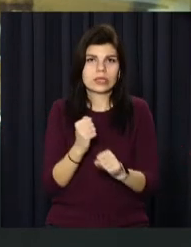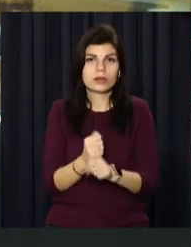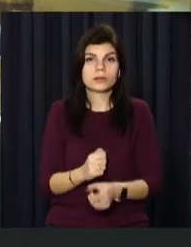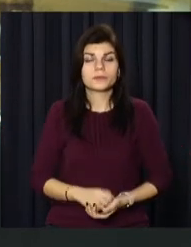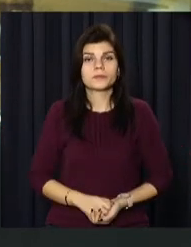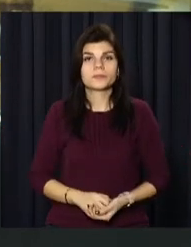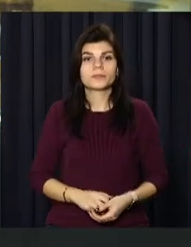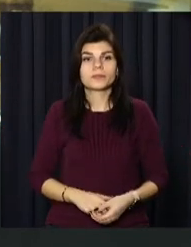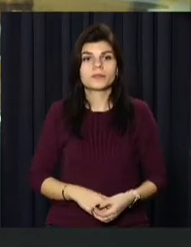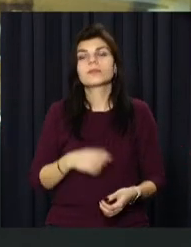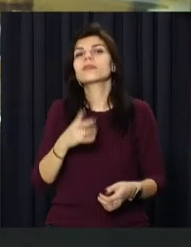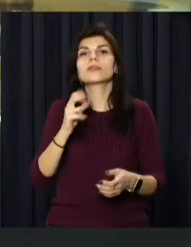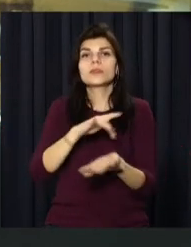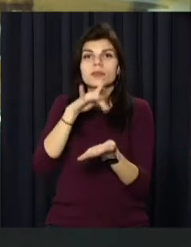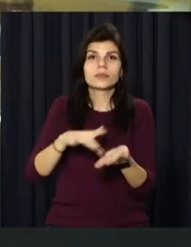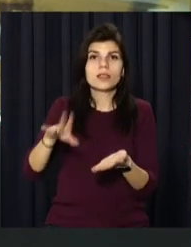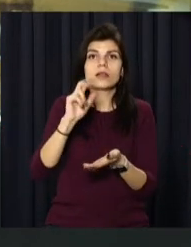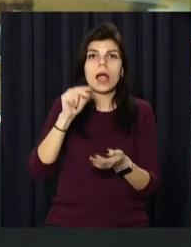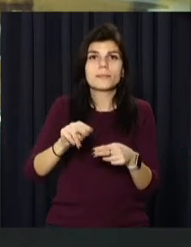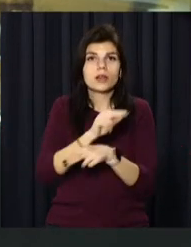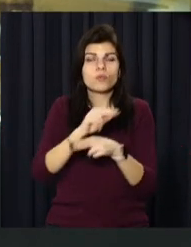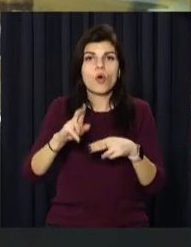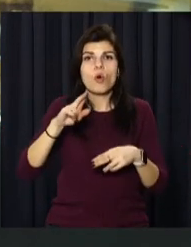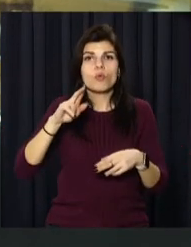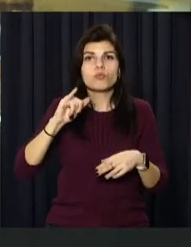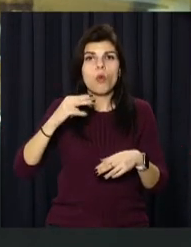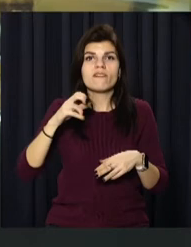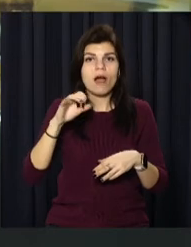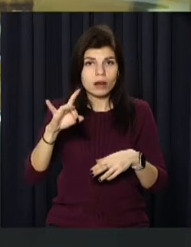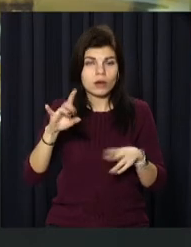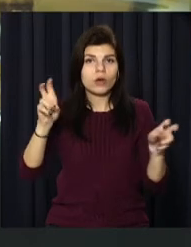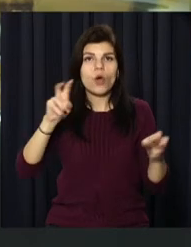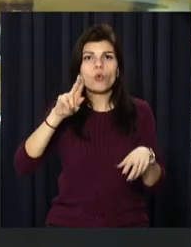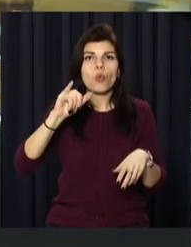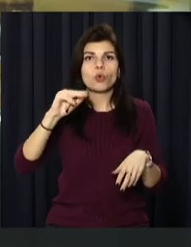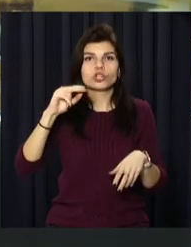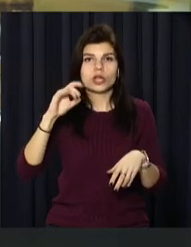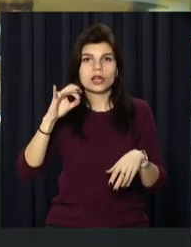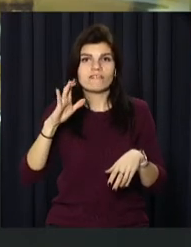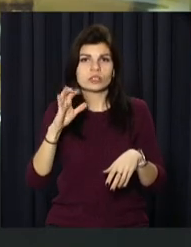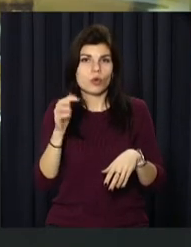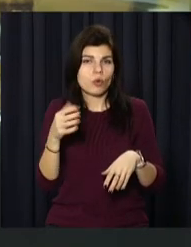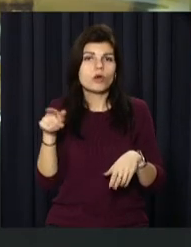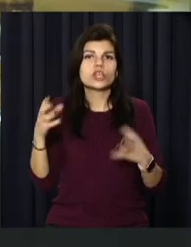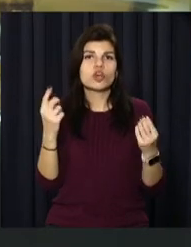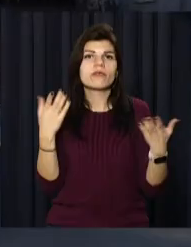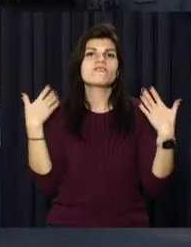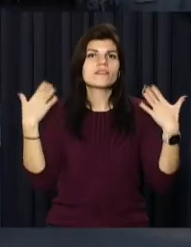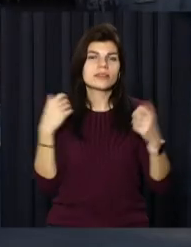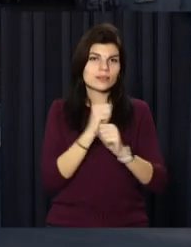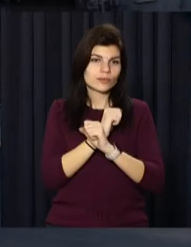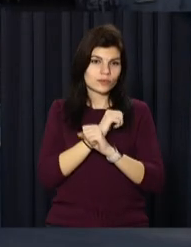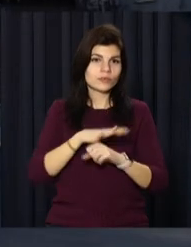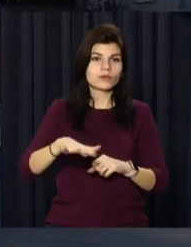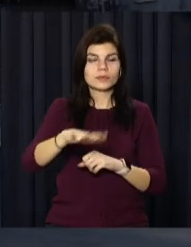Водночас у місті на фініші капітальний ремонт бульвару Кучеревського. Він стане ще однією зоною відпочинку Дніпра.